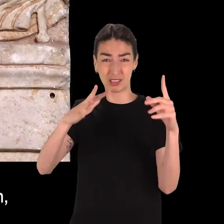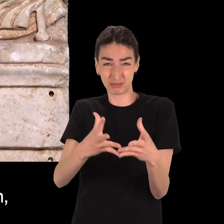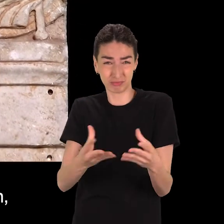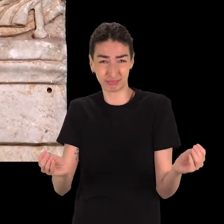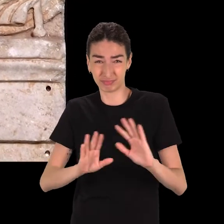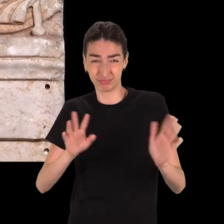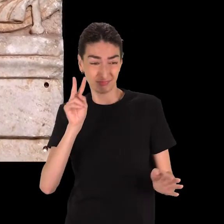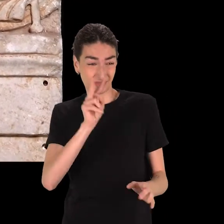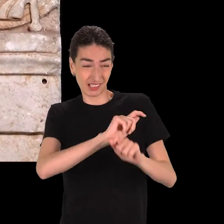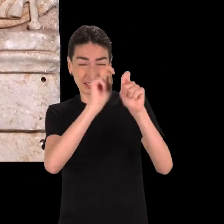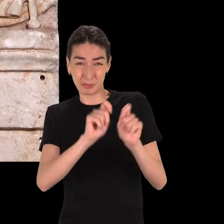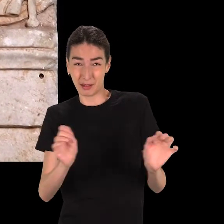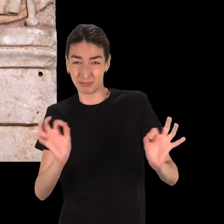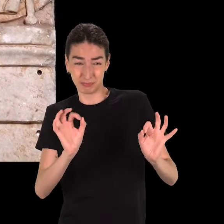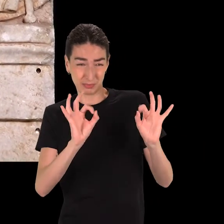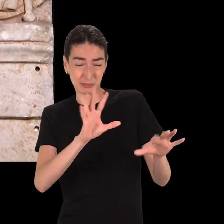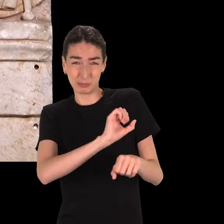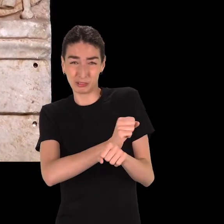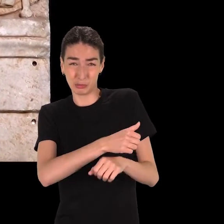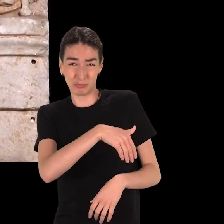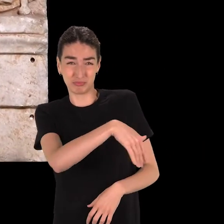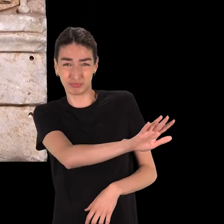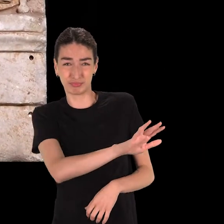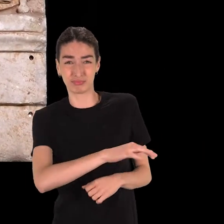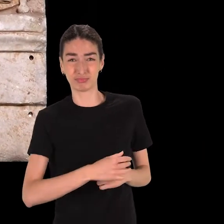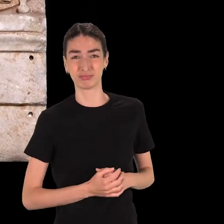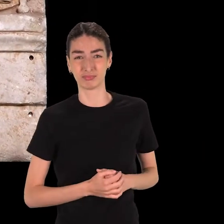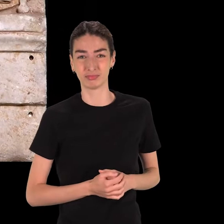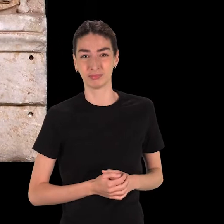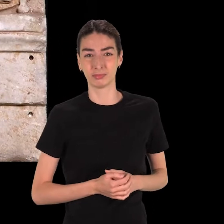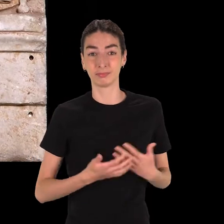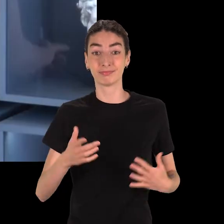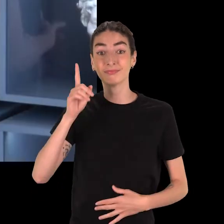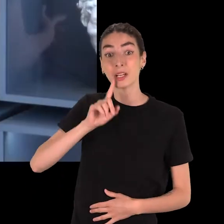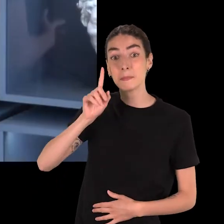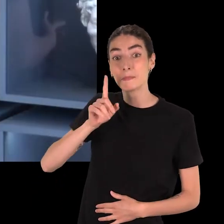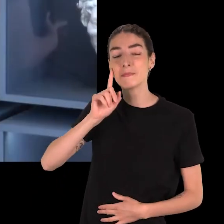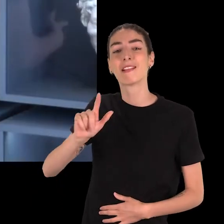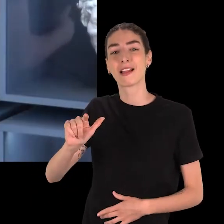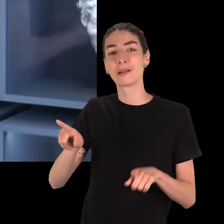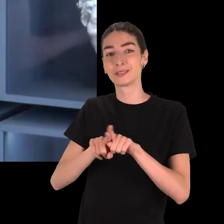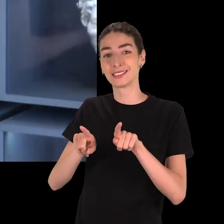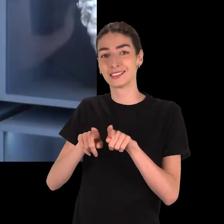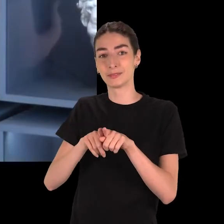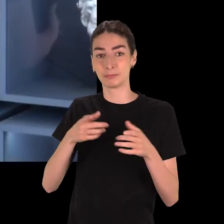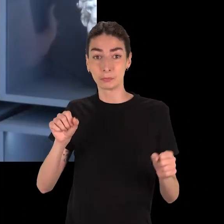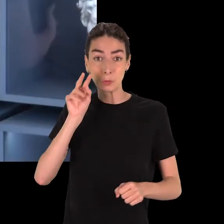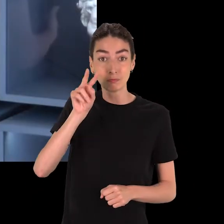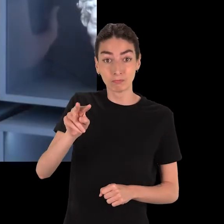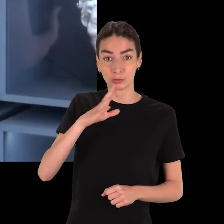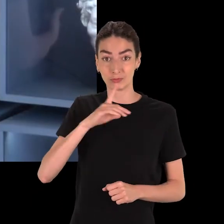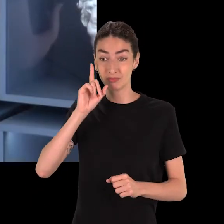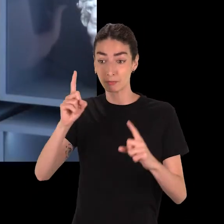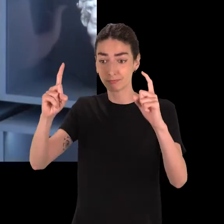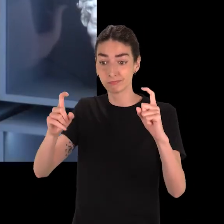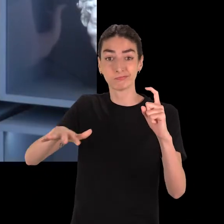statut social. Ce n'est donc pas un ennemi respectable qui est représenté, c'est un prisonnier défait. L'équivalent féminin existe. Il n'est ainsi